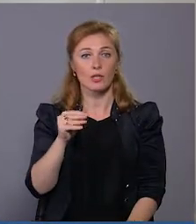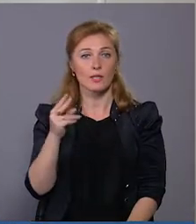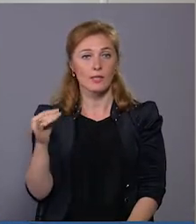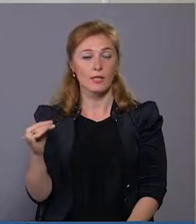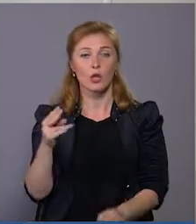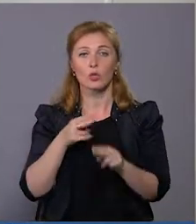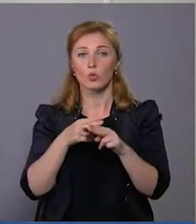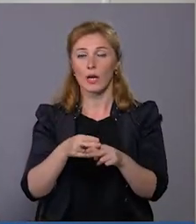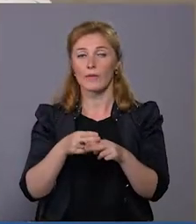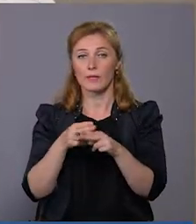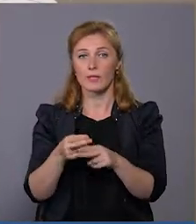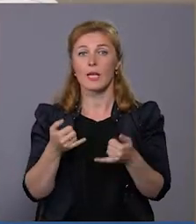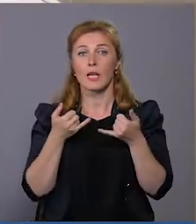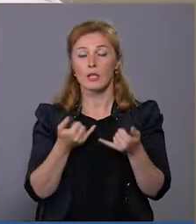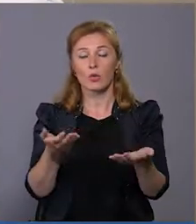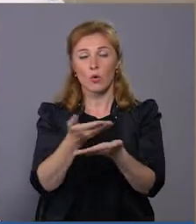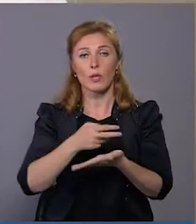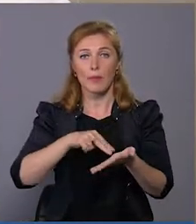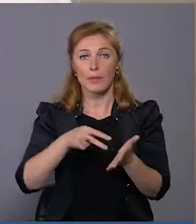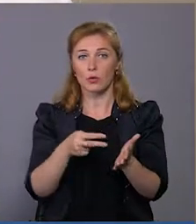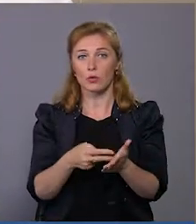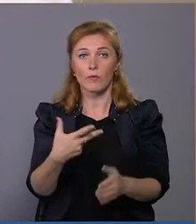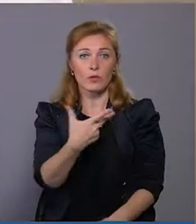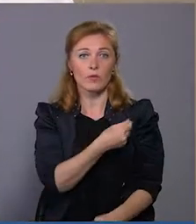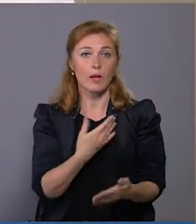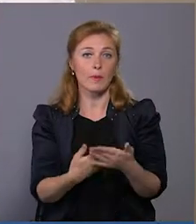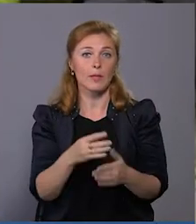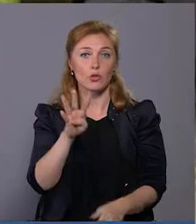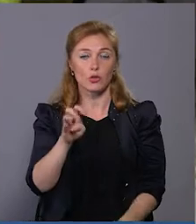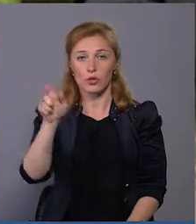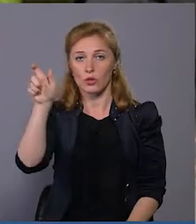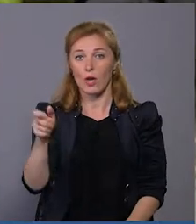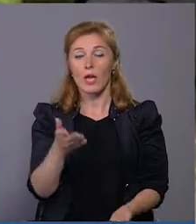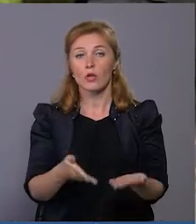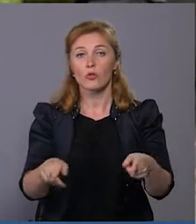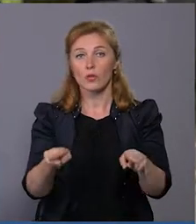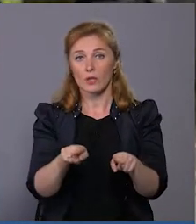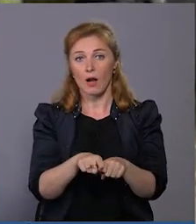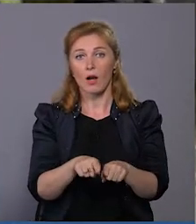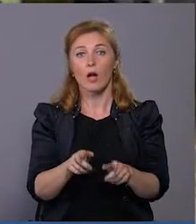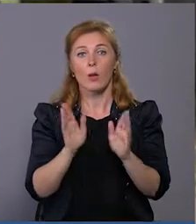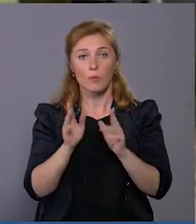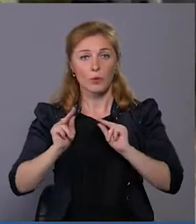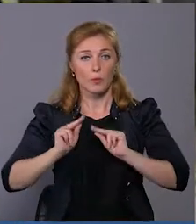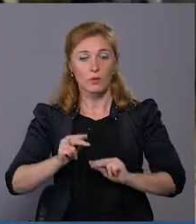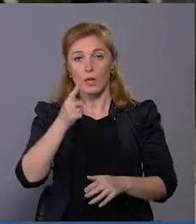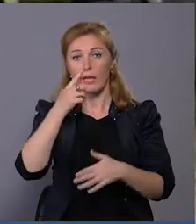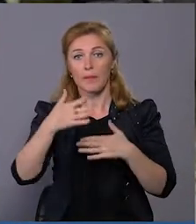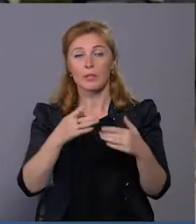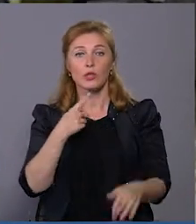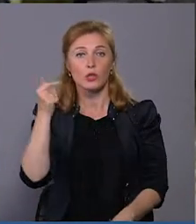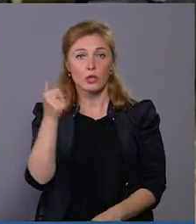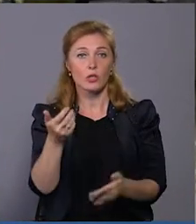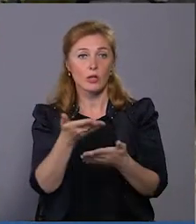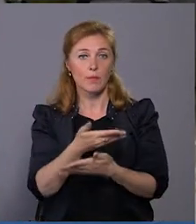На сьогодні ми плануємо вакцинувати близько 400 чоловік. Якщо ми такими темпами будемо працювати найближчий тиждень, то ми